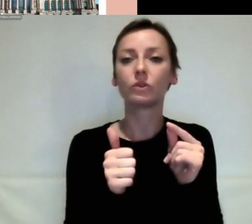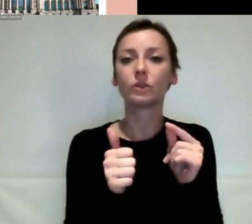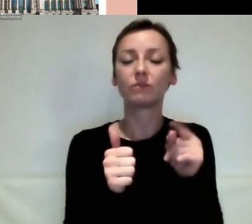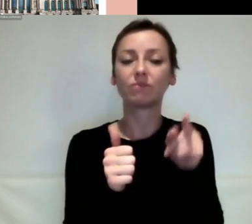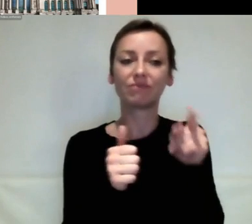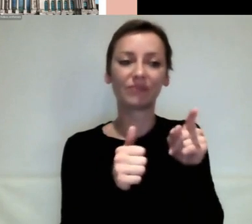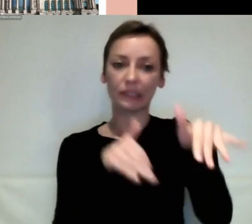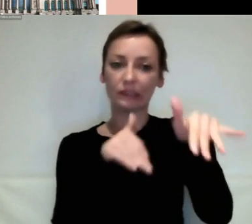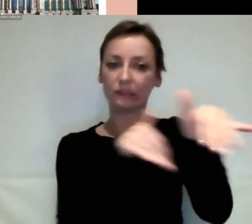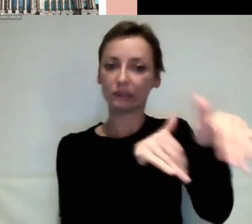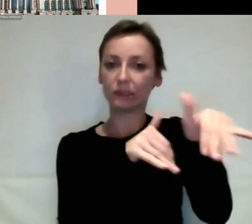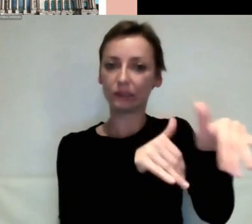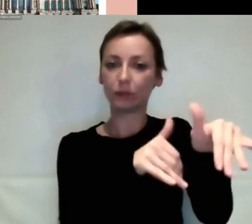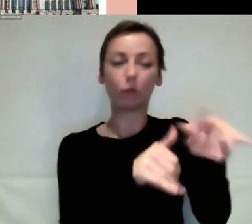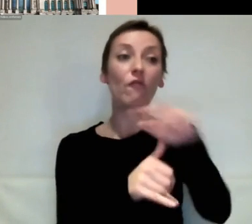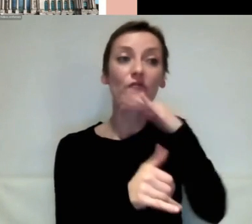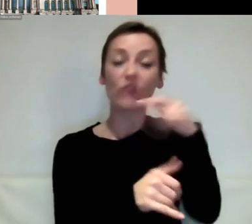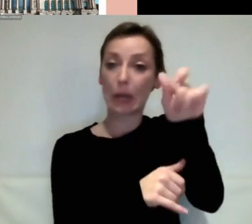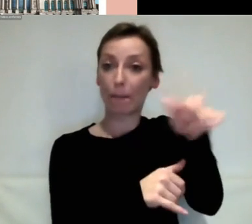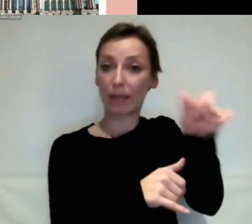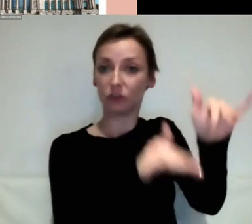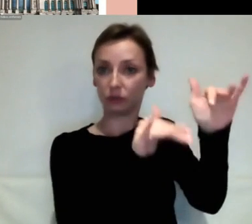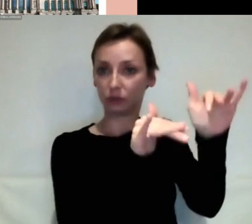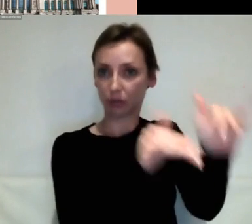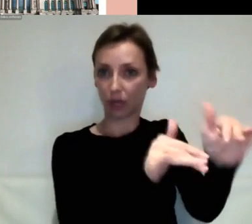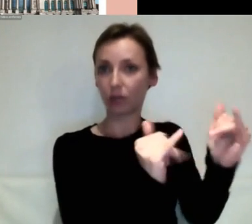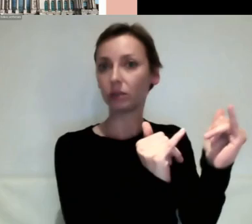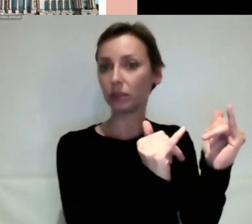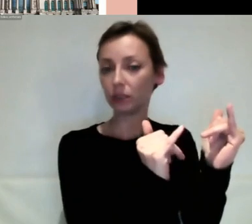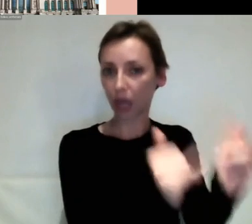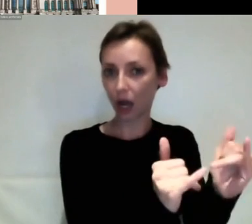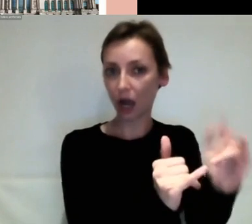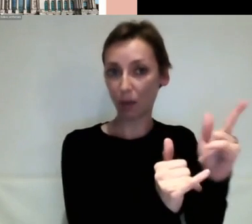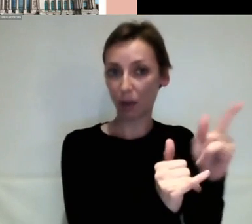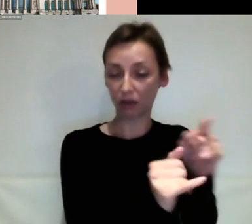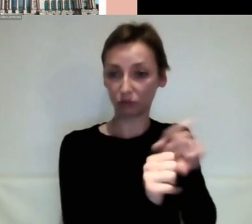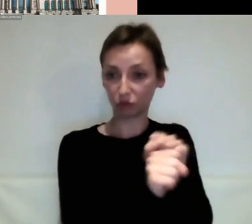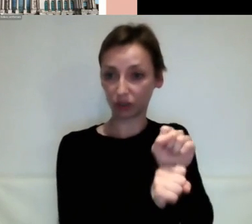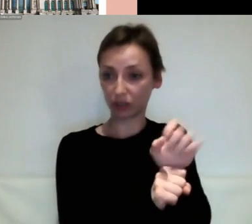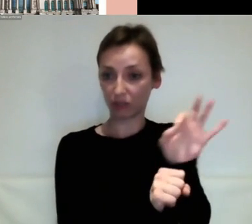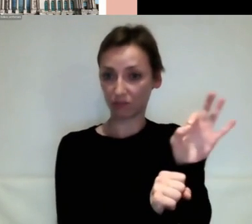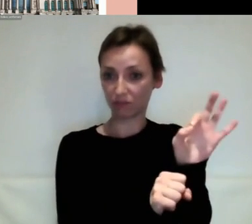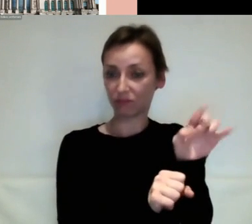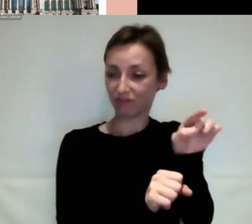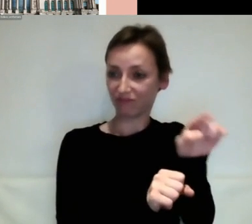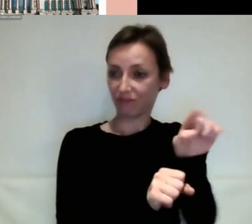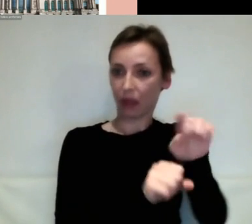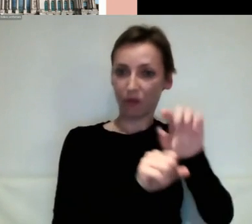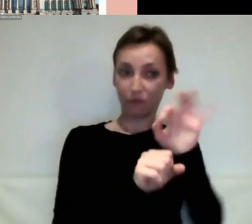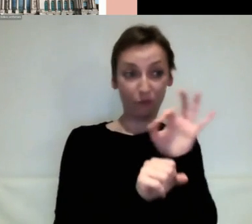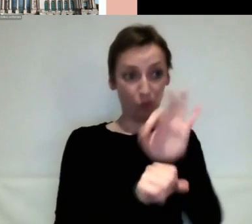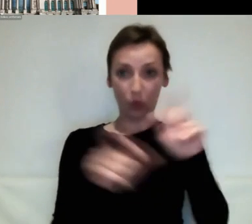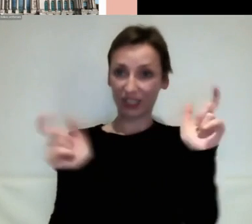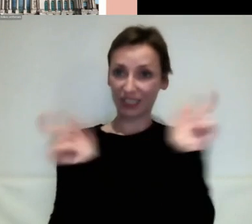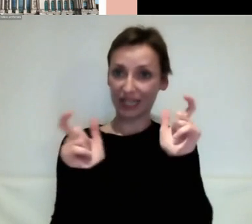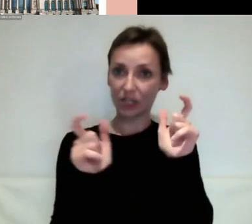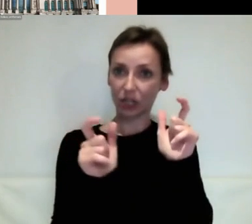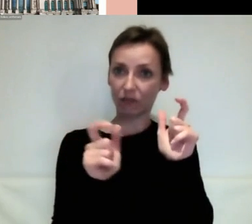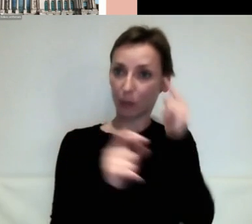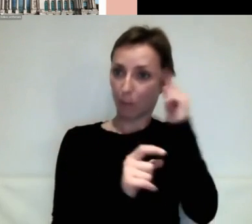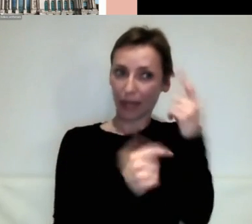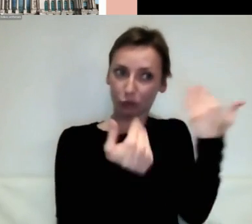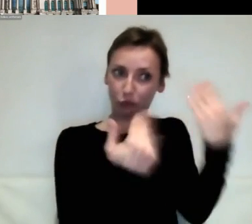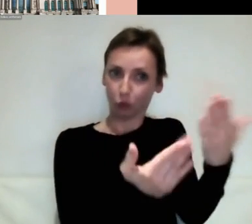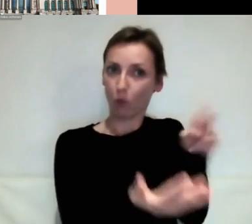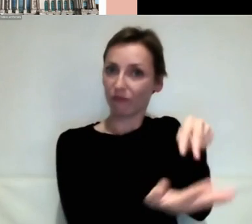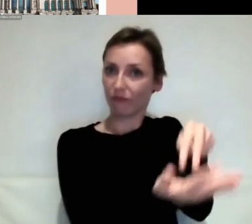Protest? Es sind zwar sehr viele Menschen, aber man kann auch immer die Frage stellen, spricht hier wirklich die Mehrheit? Und ist das die Mitte der Gesellschaft?